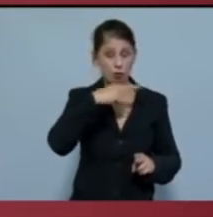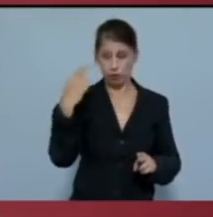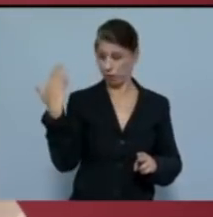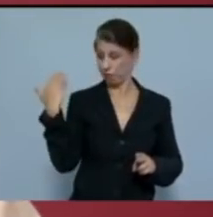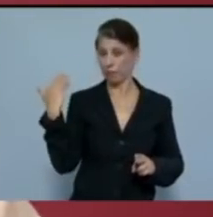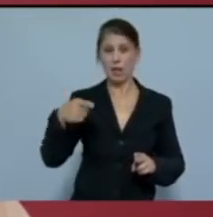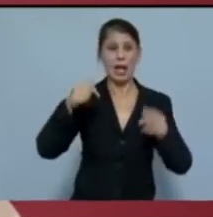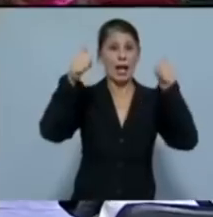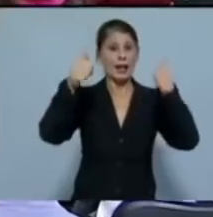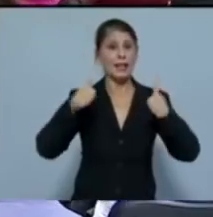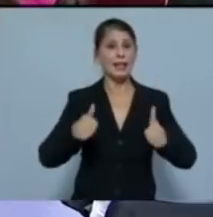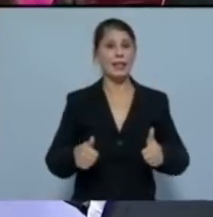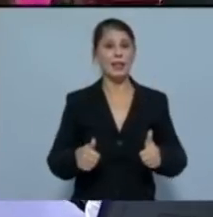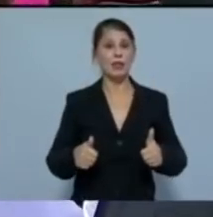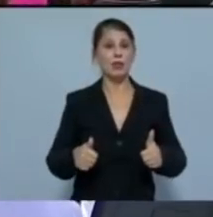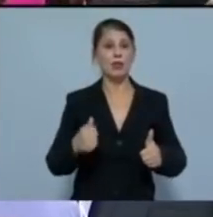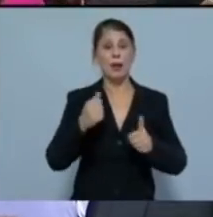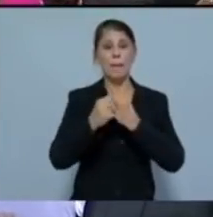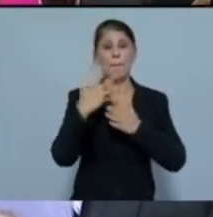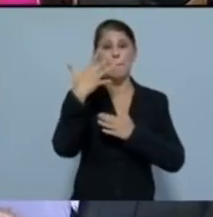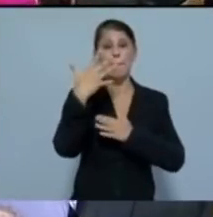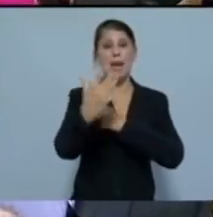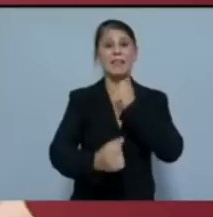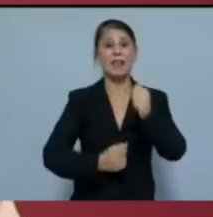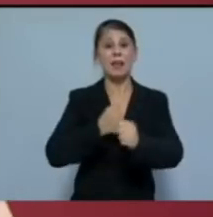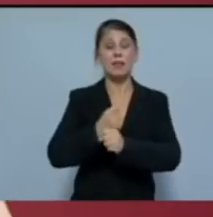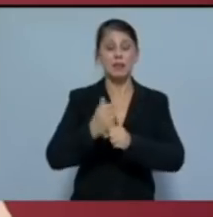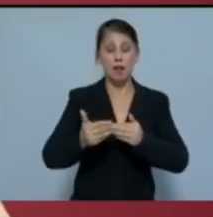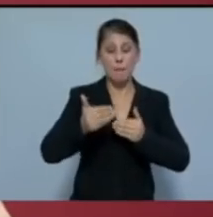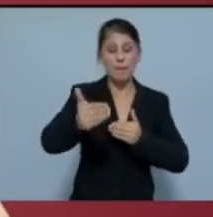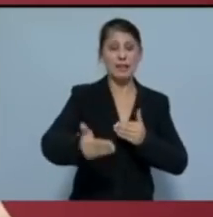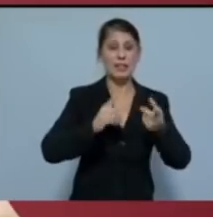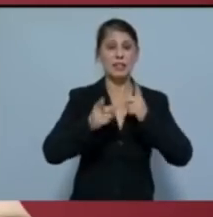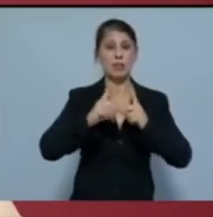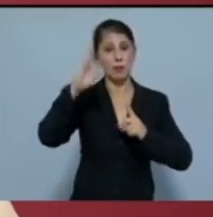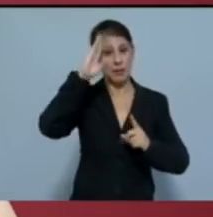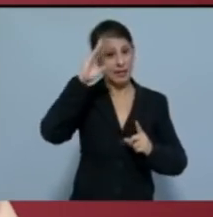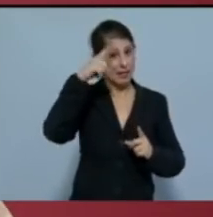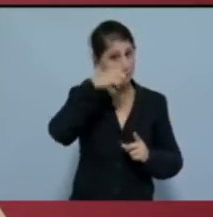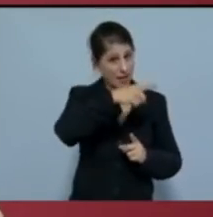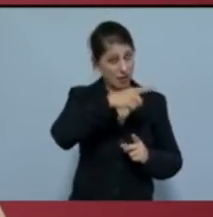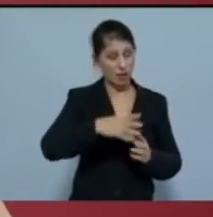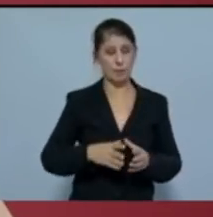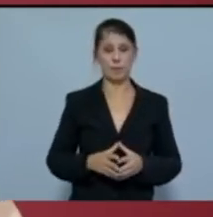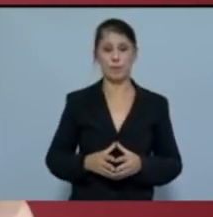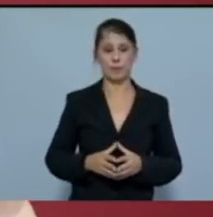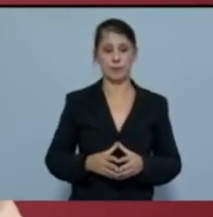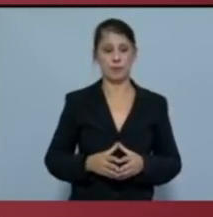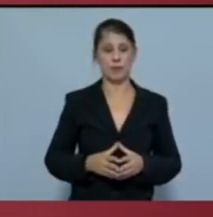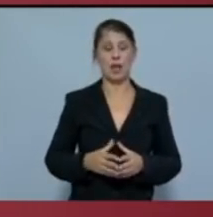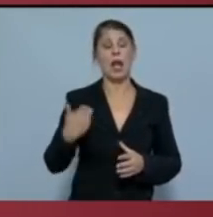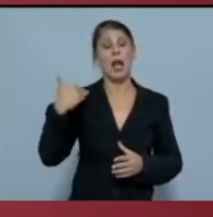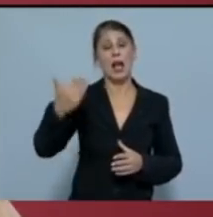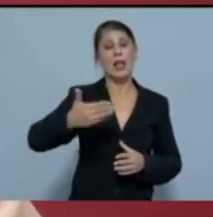ανακοίνωσε την πενταετή επέκταση της συμφωνίας με τις Ηνωμένες Πολιτείες Αμερικής, που θα